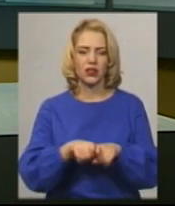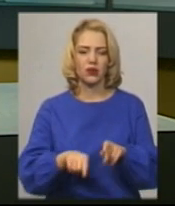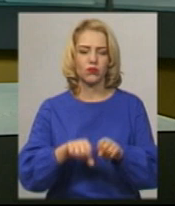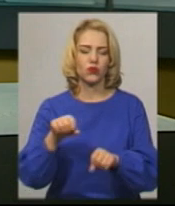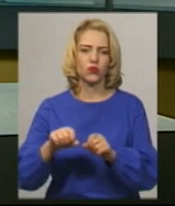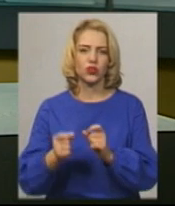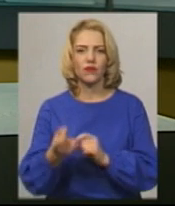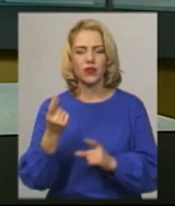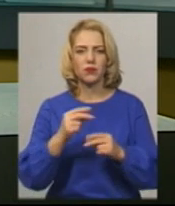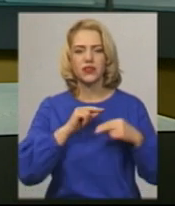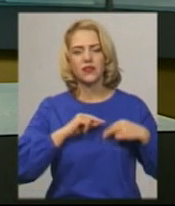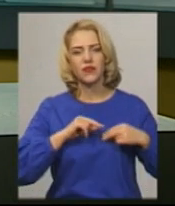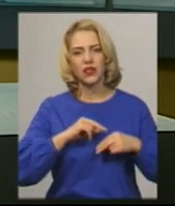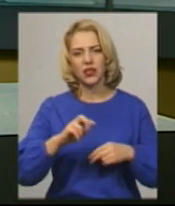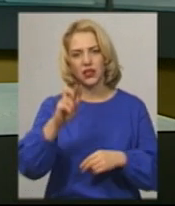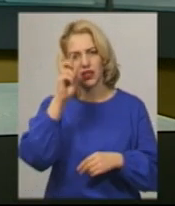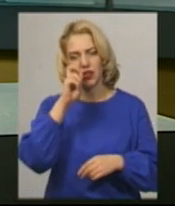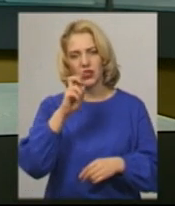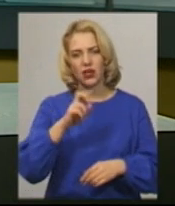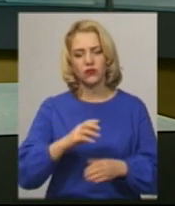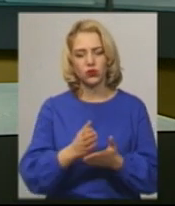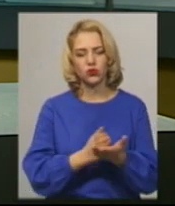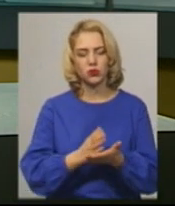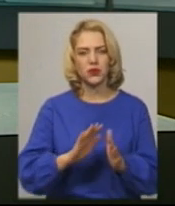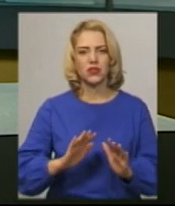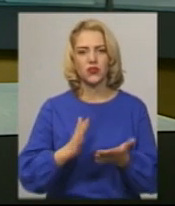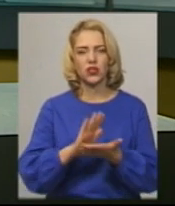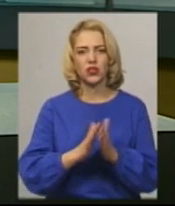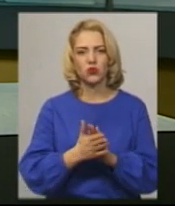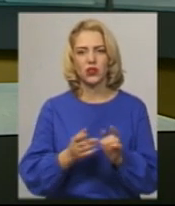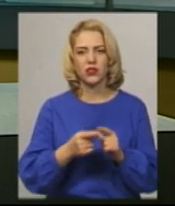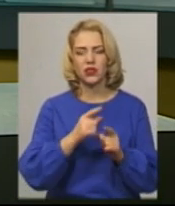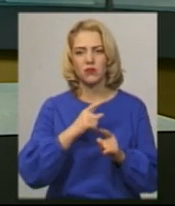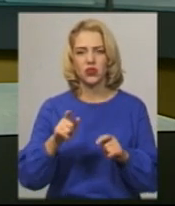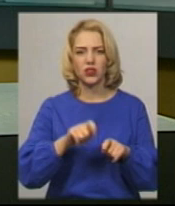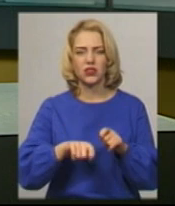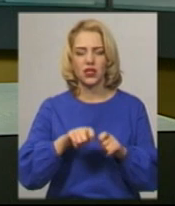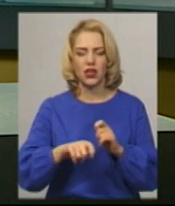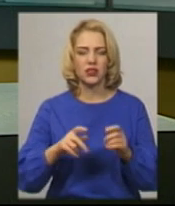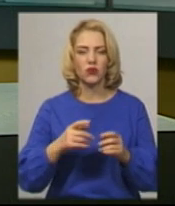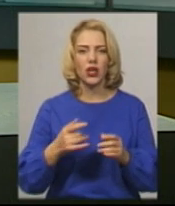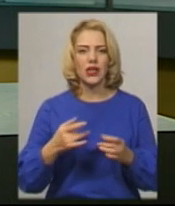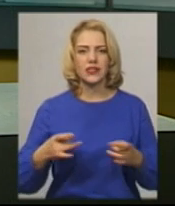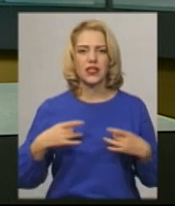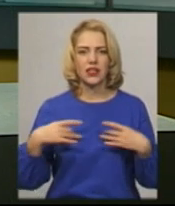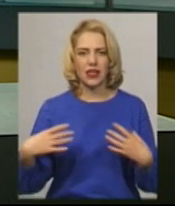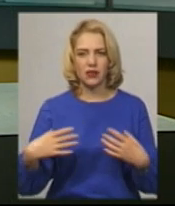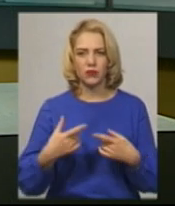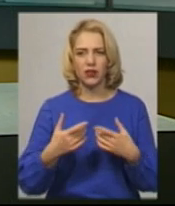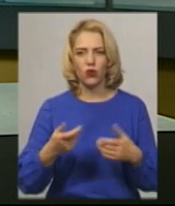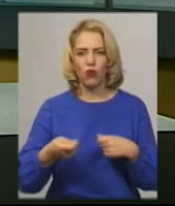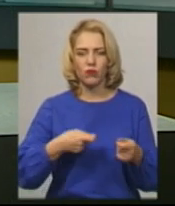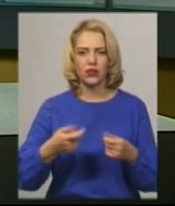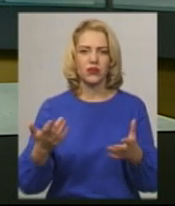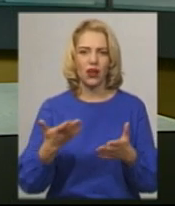виявили працівники Державної служби з надзвичайних ситуацій під час профілактичного рейду різдвяним ярмарком, що з 1 грудня працює в обласному